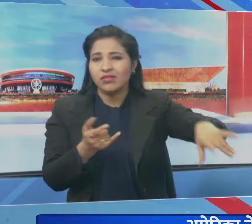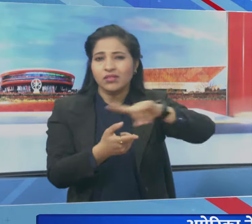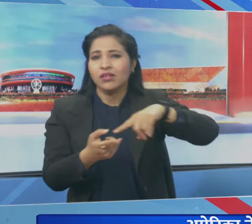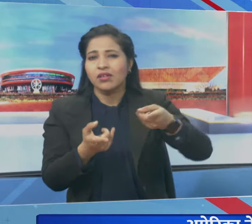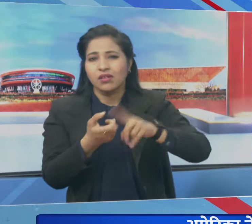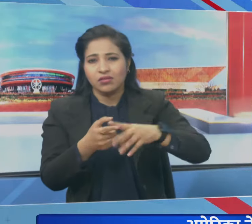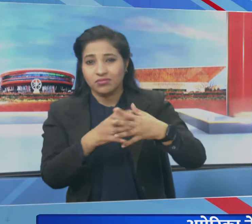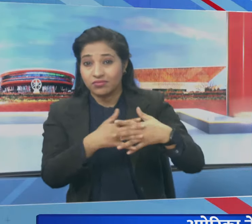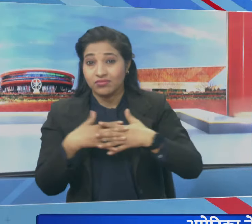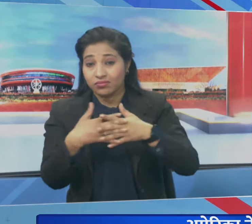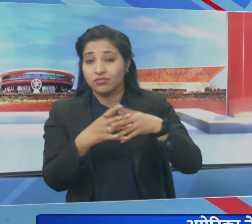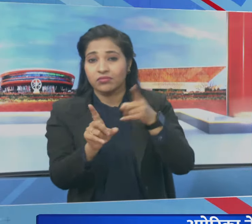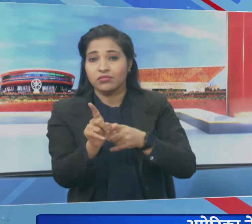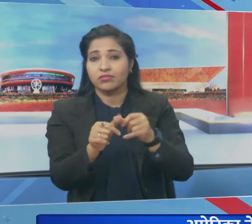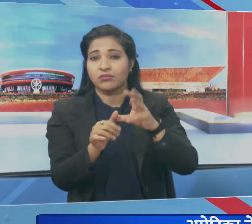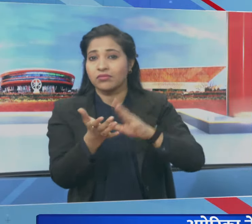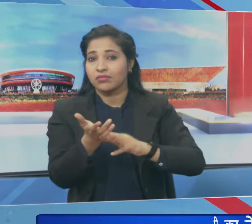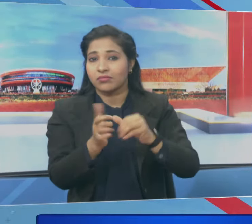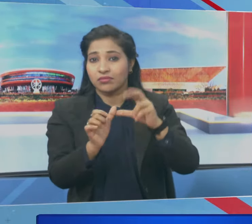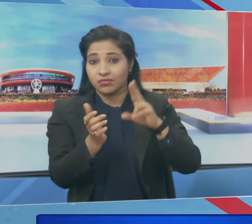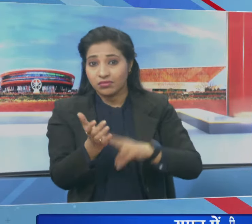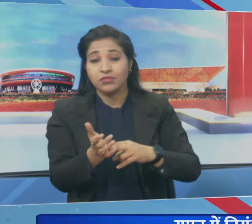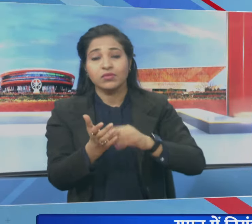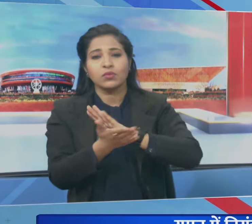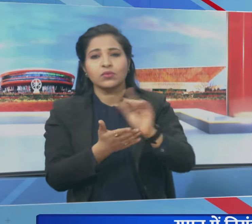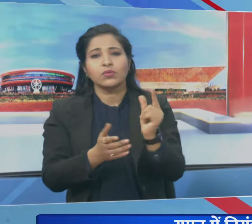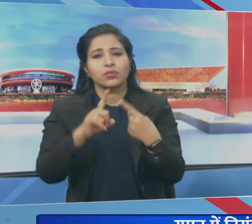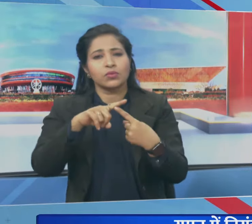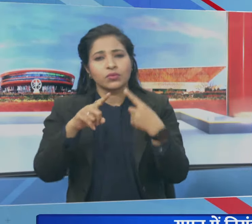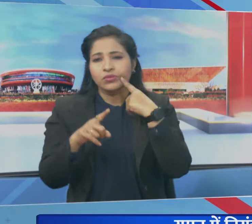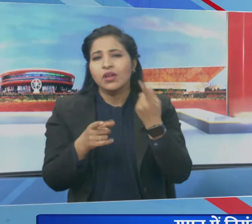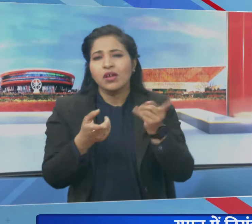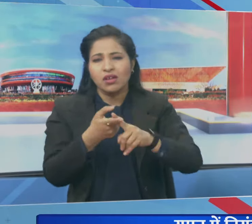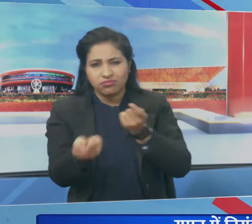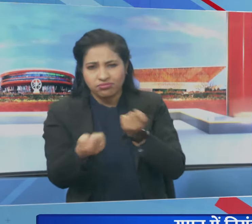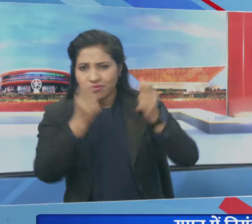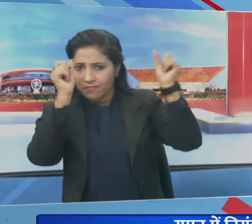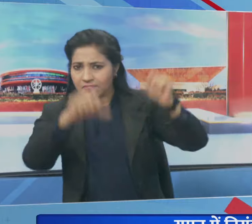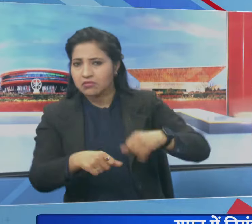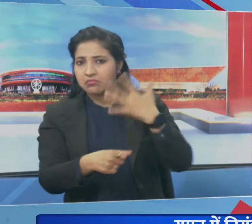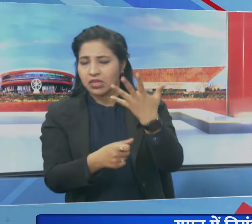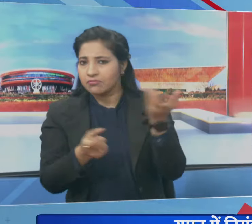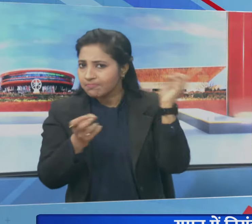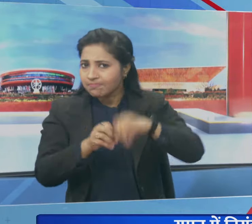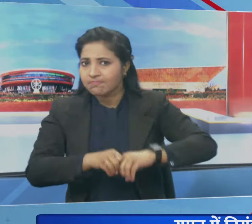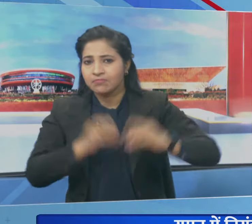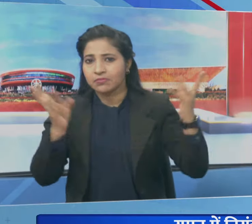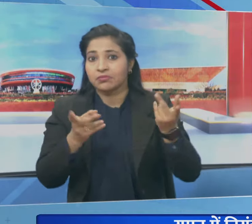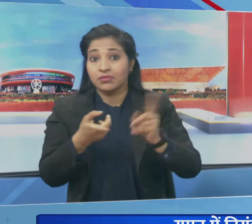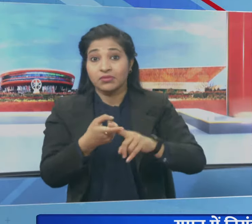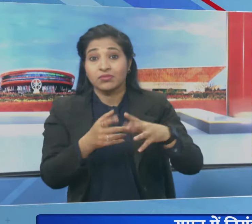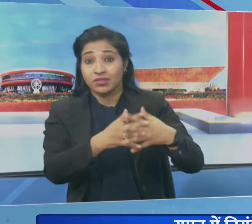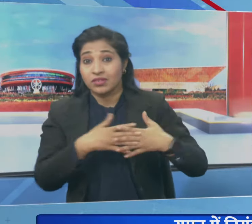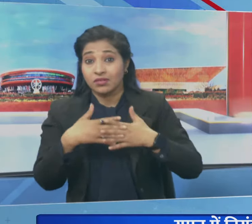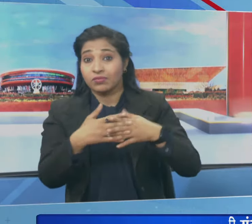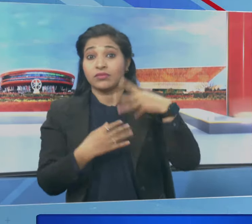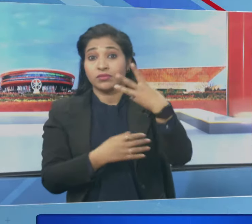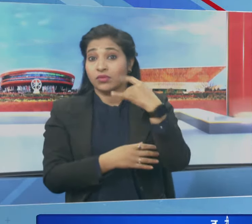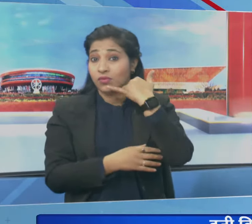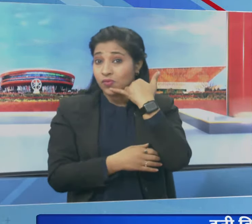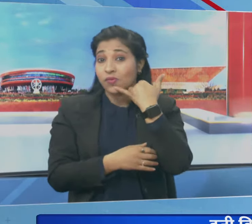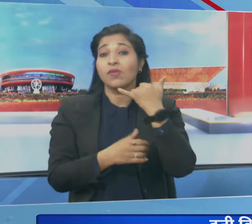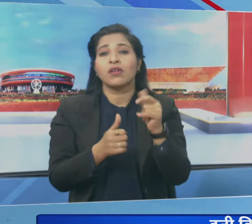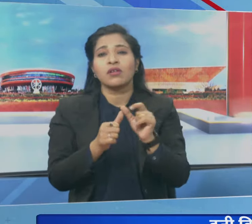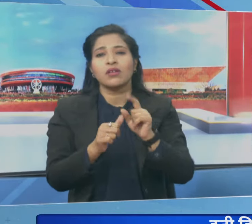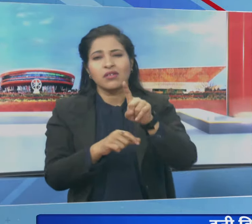यमन में हूती नियंतरित क्षेत्रों पर पांच हमले किये यूए सेंटरल कमांड ने कहा कि अमेरिका ने तीन मोबाइल आंटी शिप